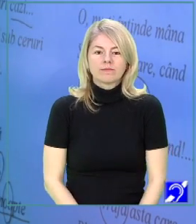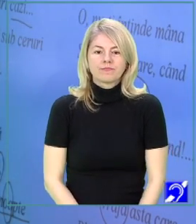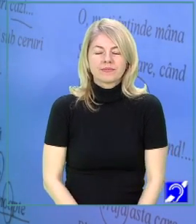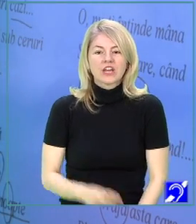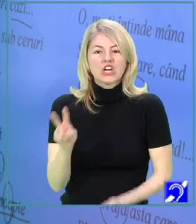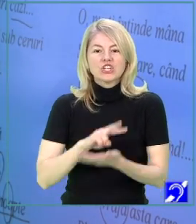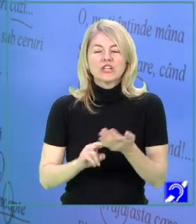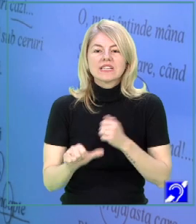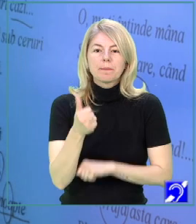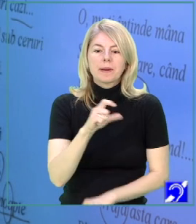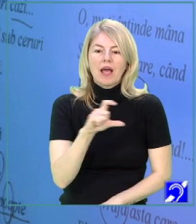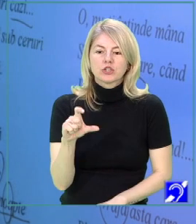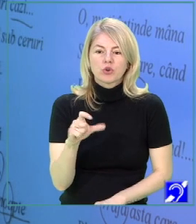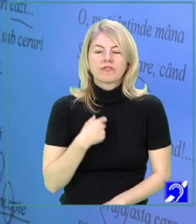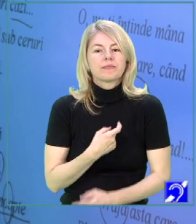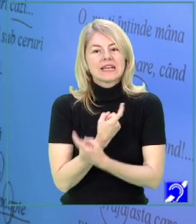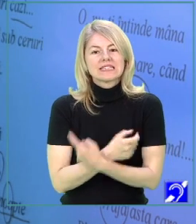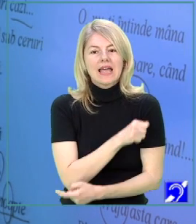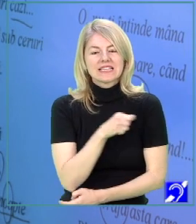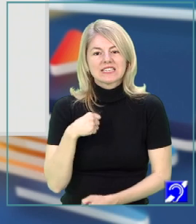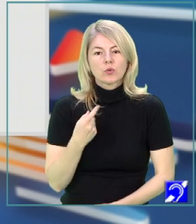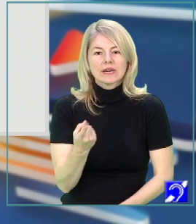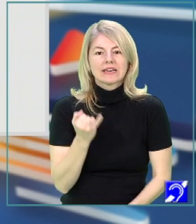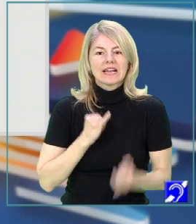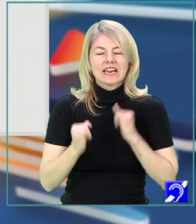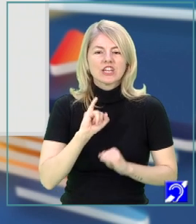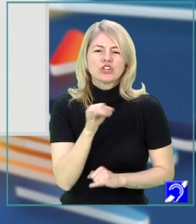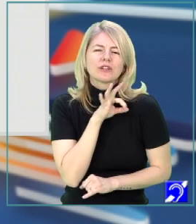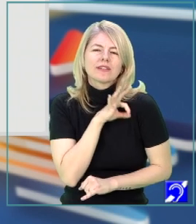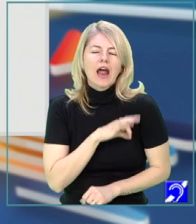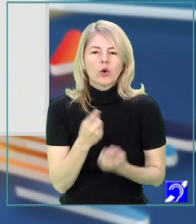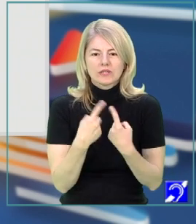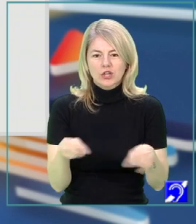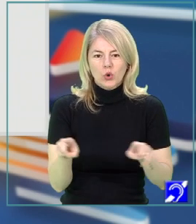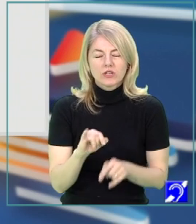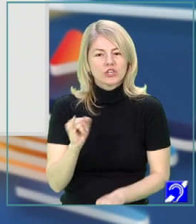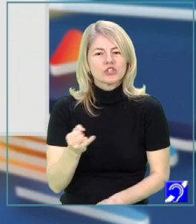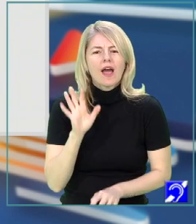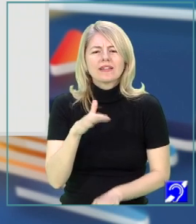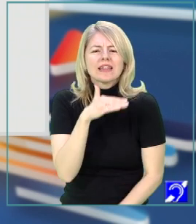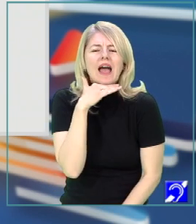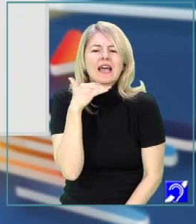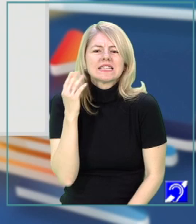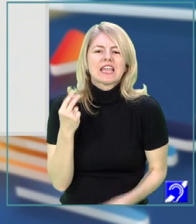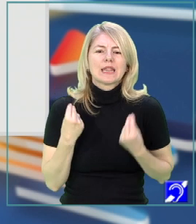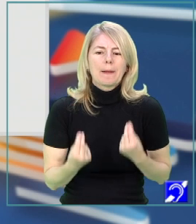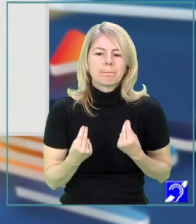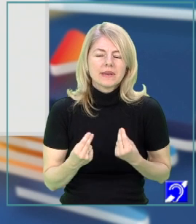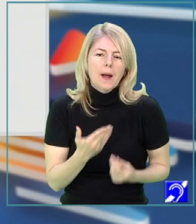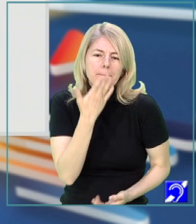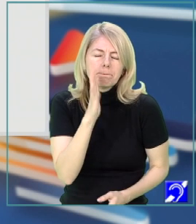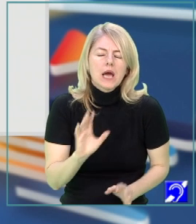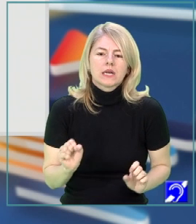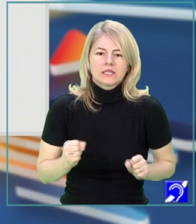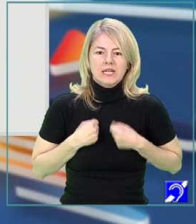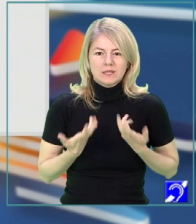Citesc prima strofă. Stai singură în grădină și dragostea ți-o cândi și atâta ții de bine că parcă te